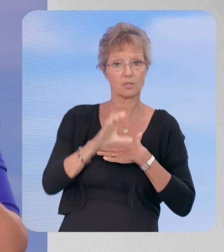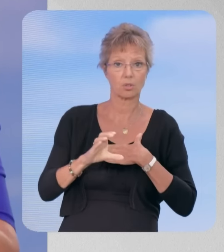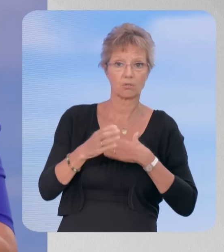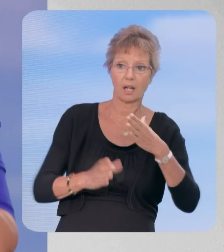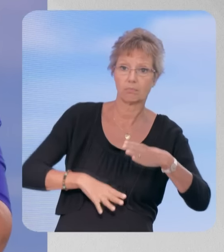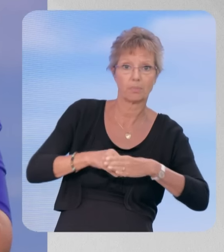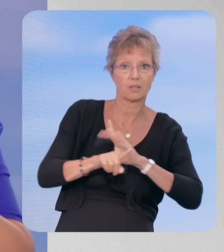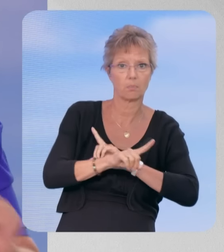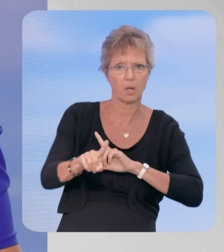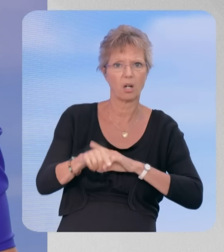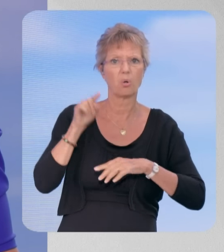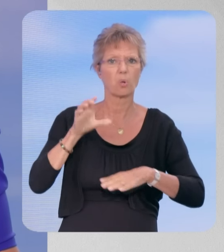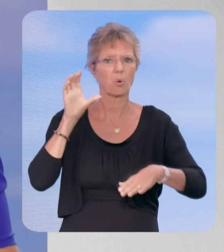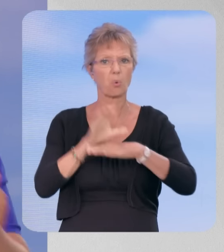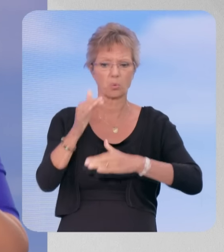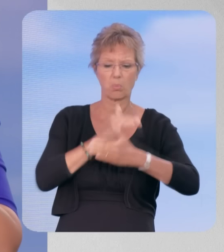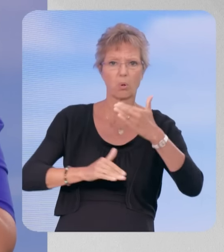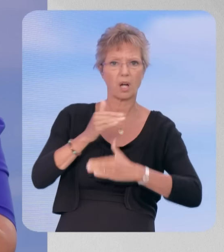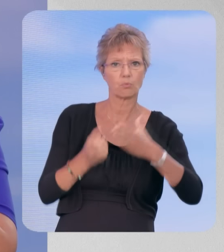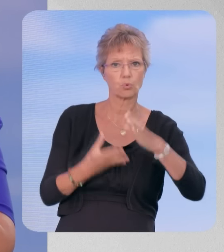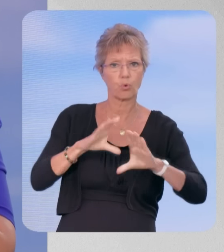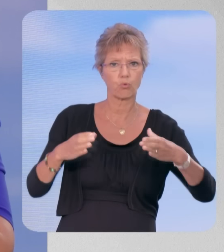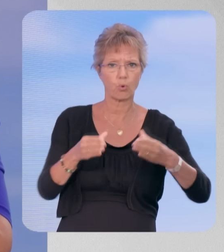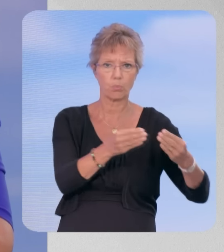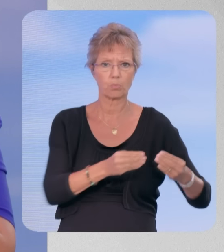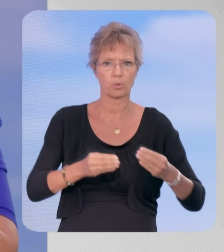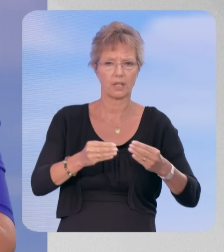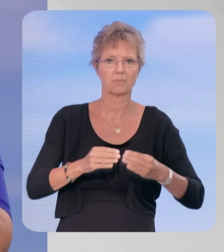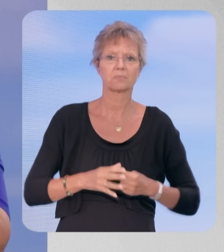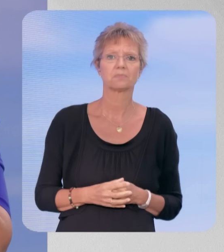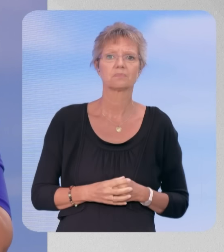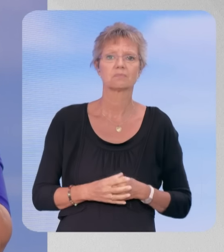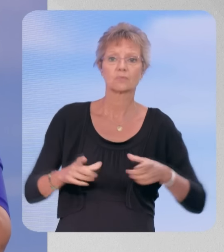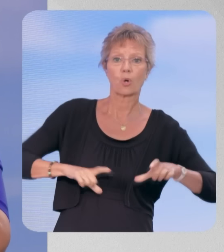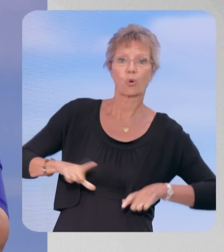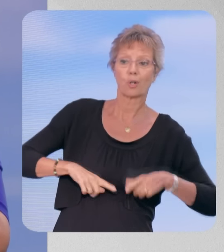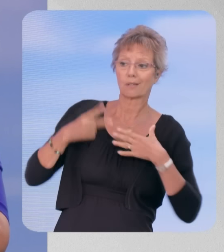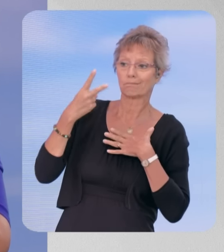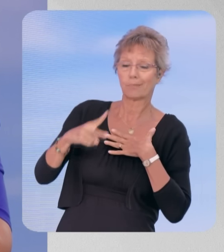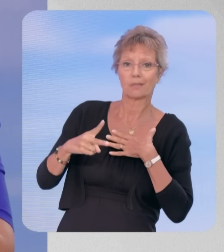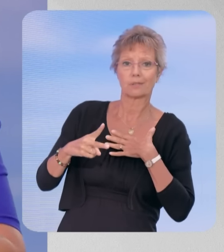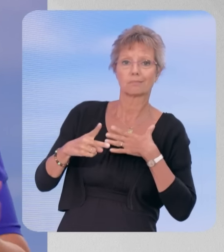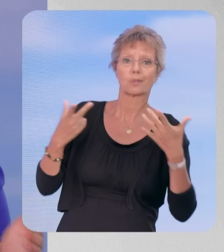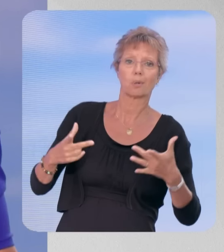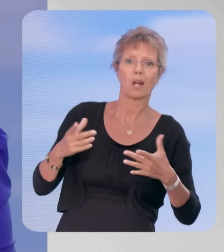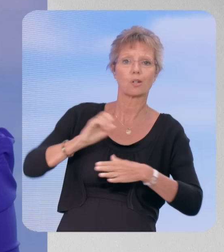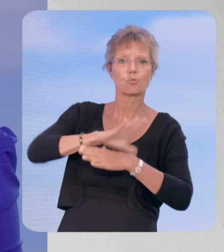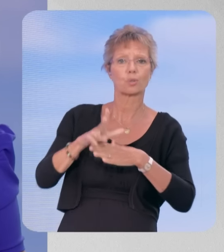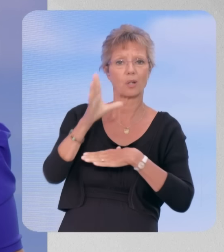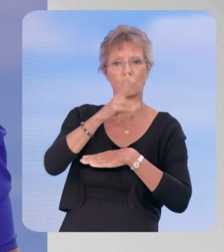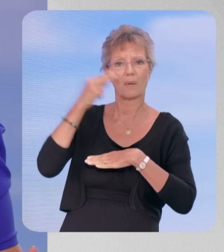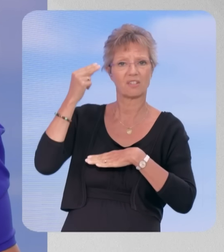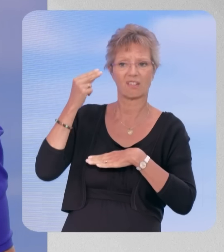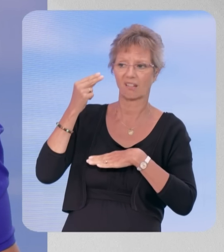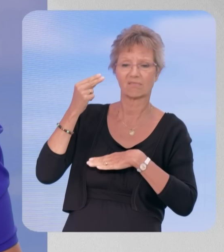est opposé au programme du Nouveau Front Populaire. Et vous n'avez qu'à voir ce qu'ont dit vos collègues et révélé vos collègues de l'humanité, qui explique